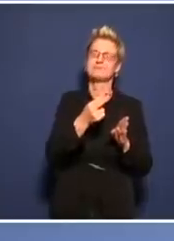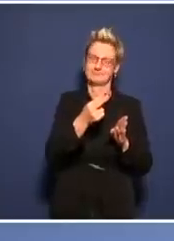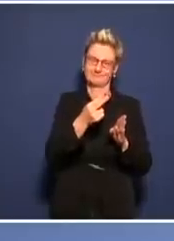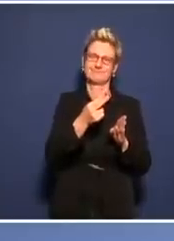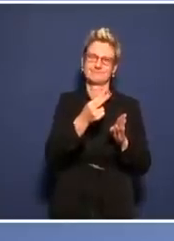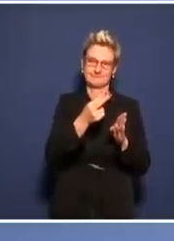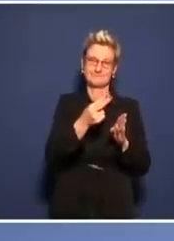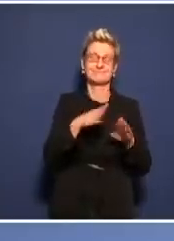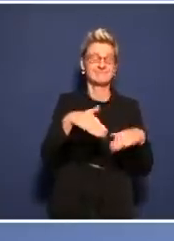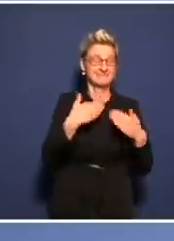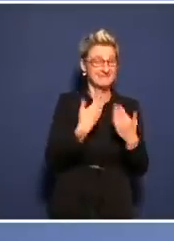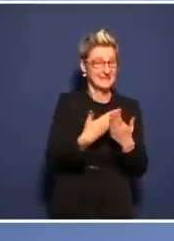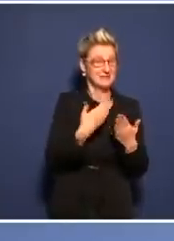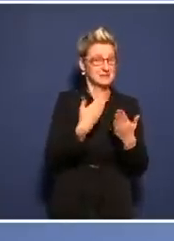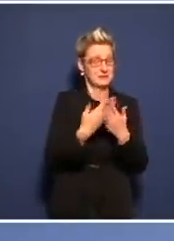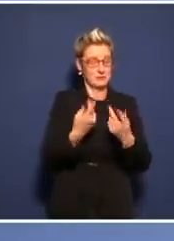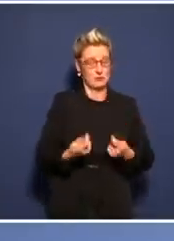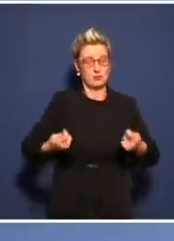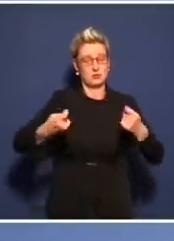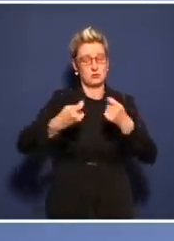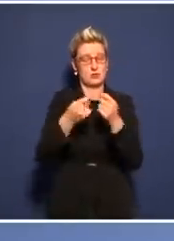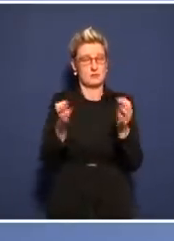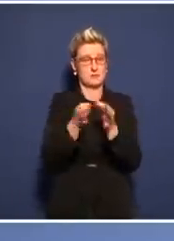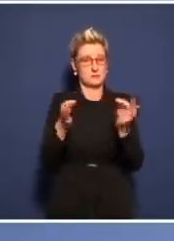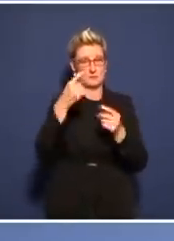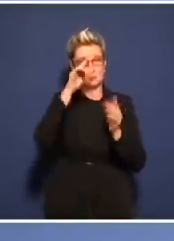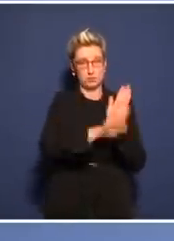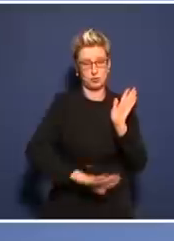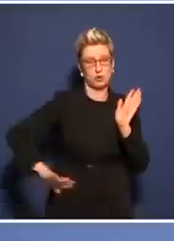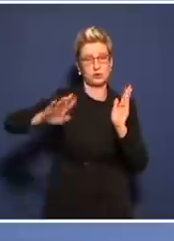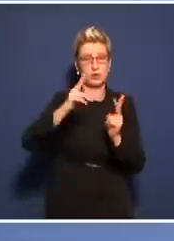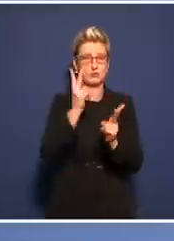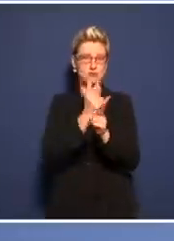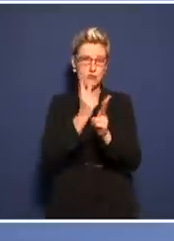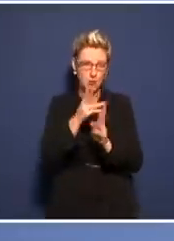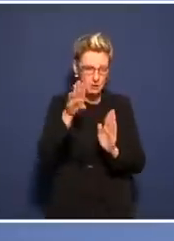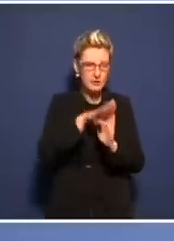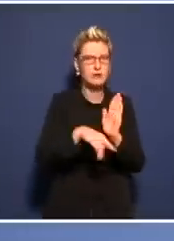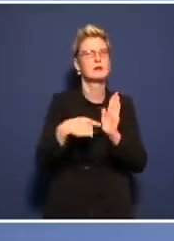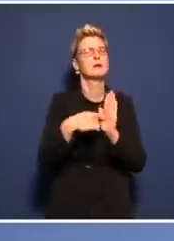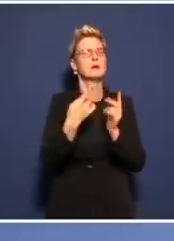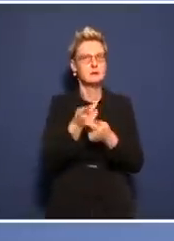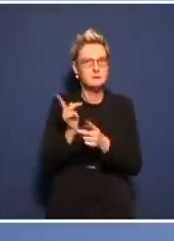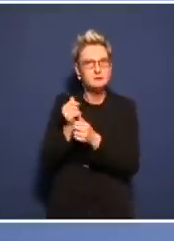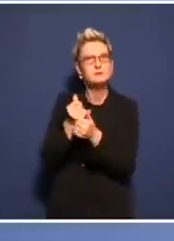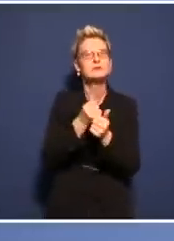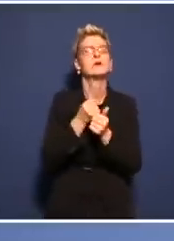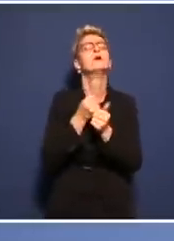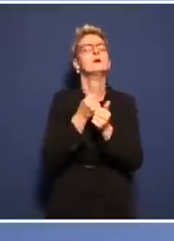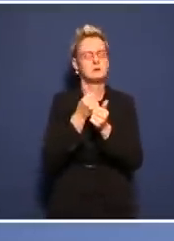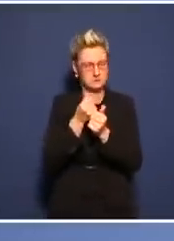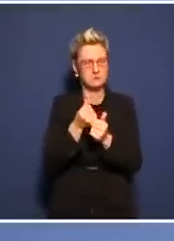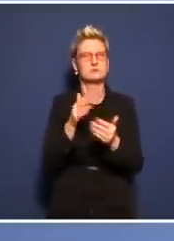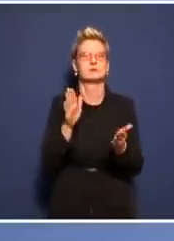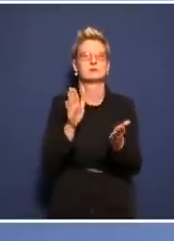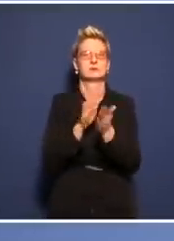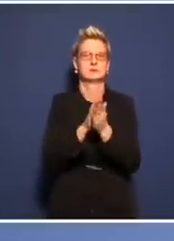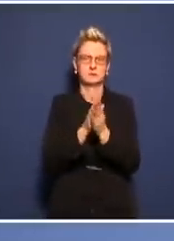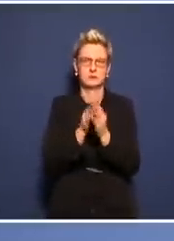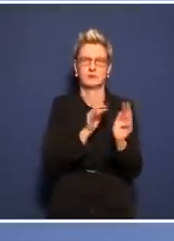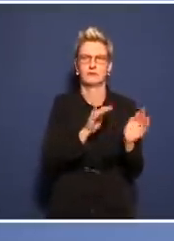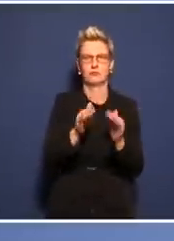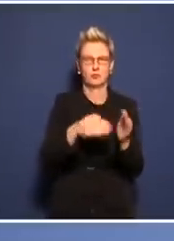Kontaktmaßnahmen, die wir in Deutschland noch am Platz haben, wirken. Wir haben ja ungefähr nur 50 Prozent so viele